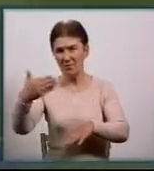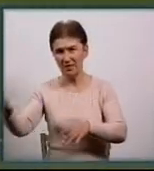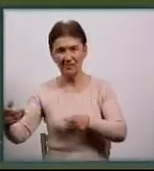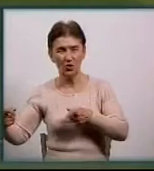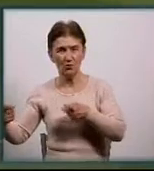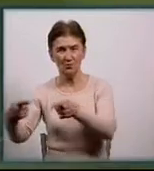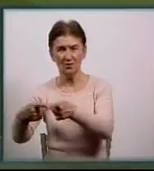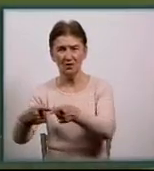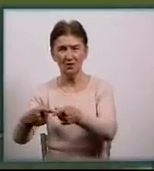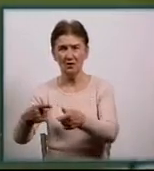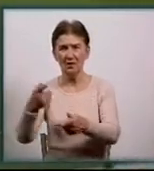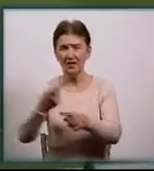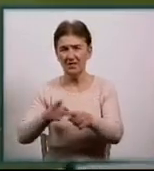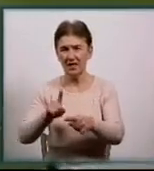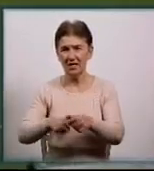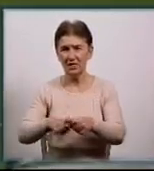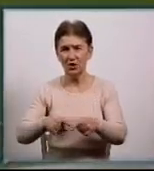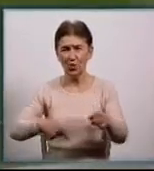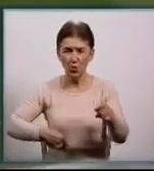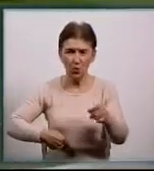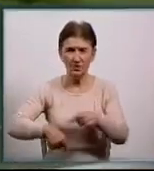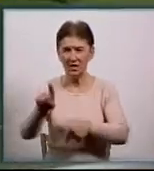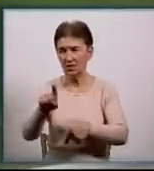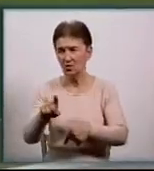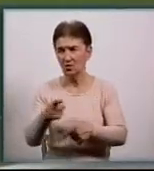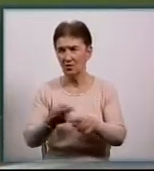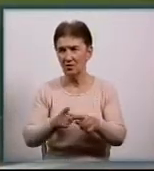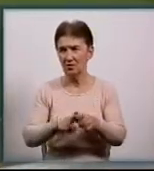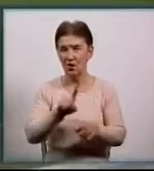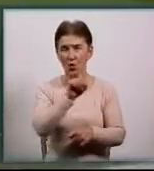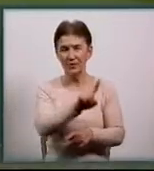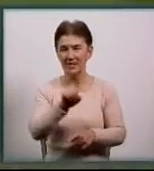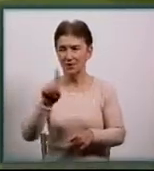Дмитра Білонога, який ударом у дотик відправив м'яч у сітку 1-1.